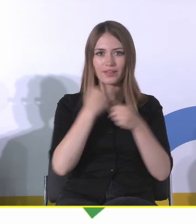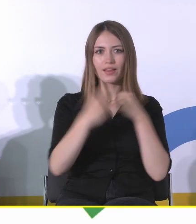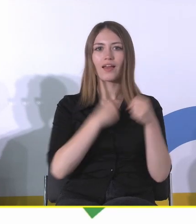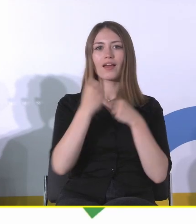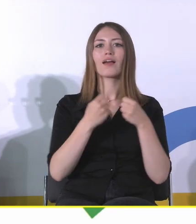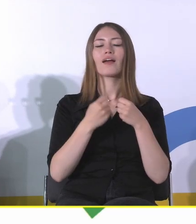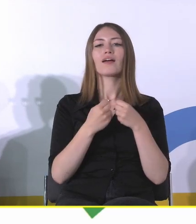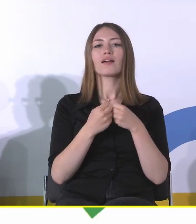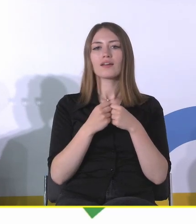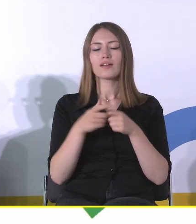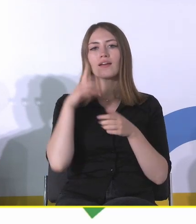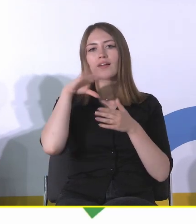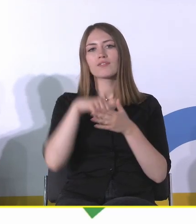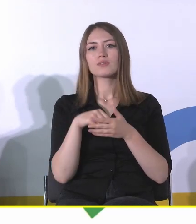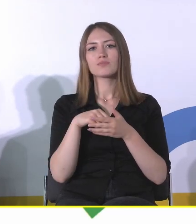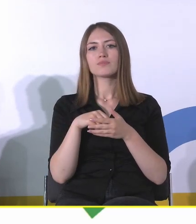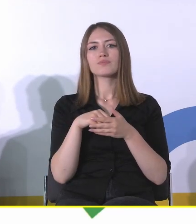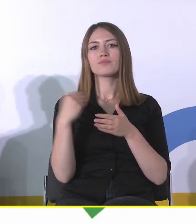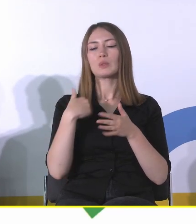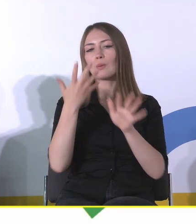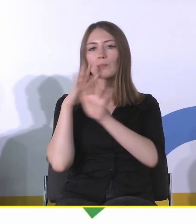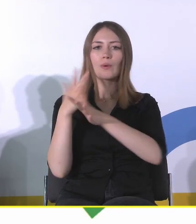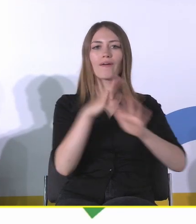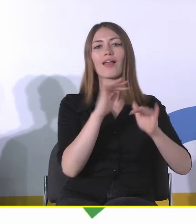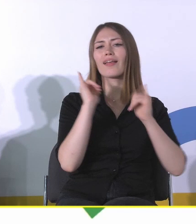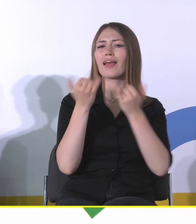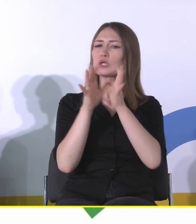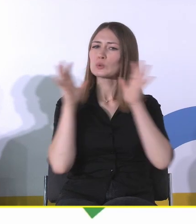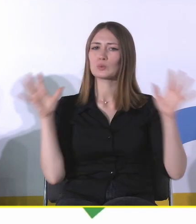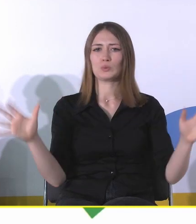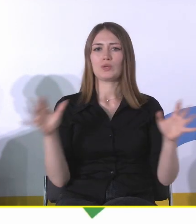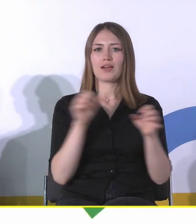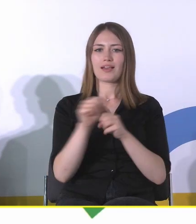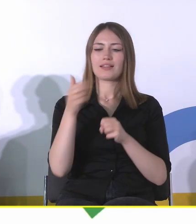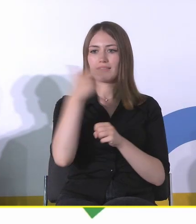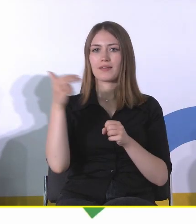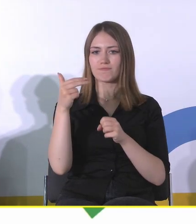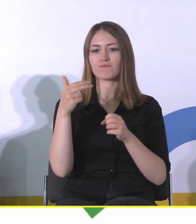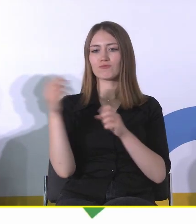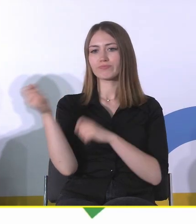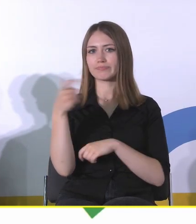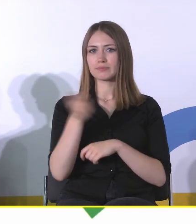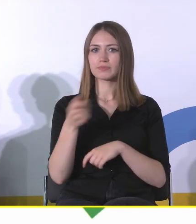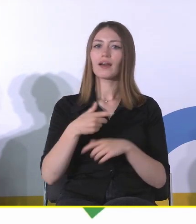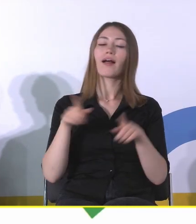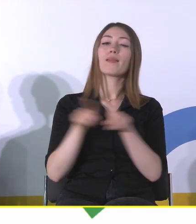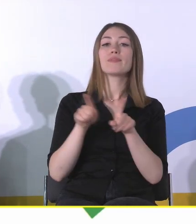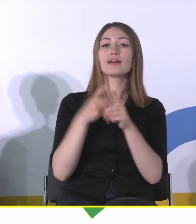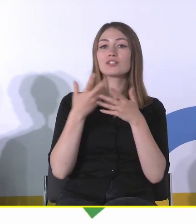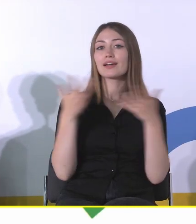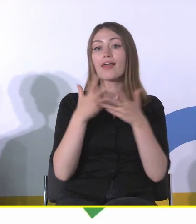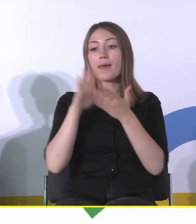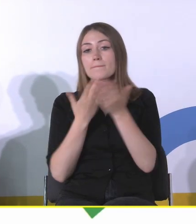gdzie pokazujemy, jak wiele jest publikowane też na ten temat i gdzie mogą Państwo znaleźć różne przykłady właśnie,